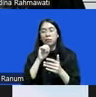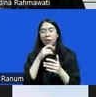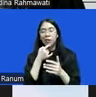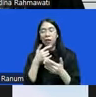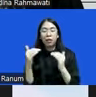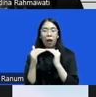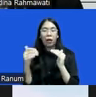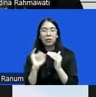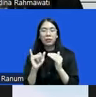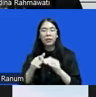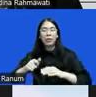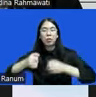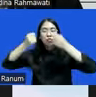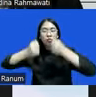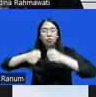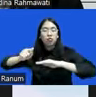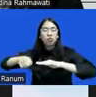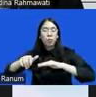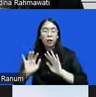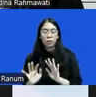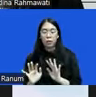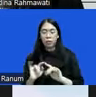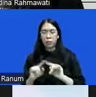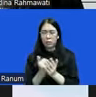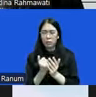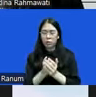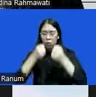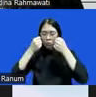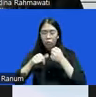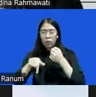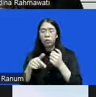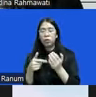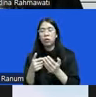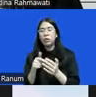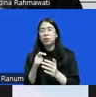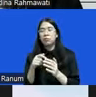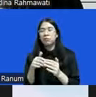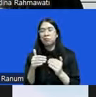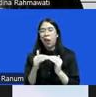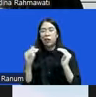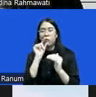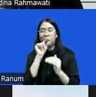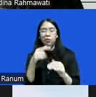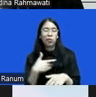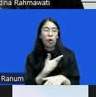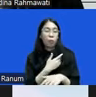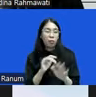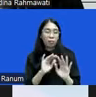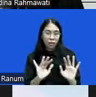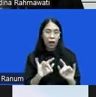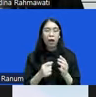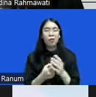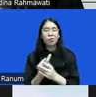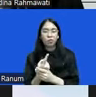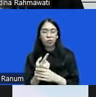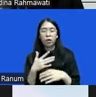berbentuk hukuman padahal hukuman tersebut tidak semata-mata menggabarkan soal keadilan bagi korban sehingga muncullah terkait dengan